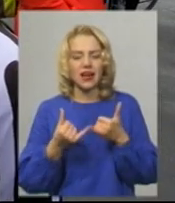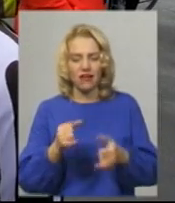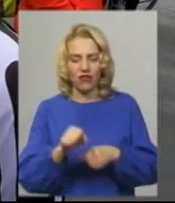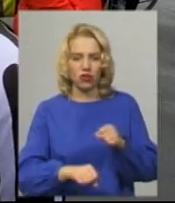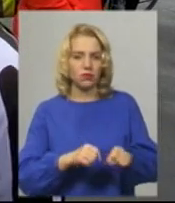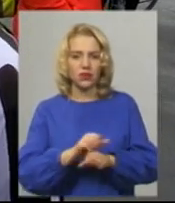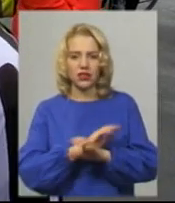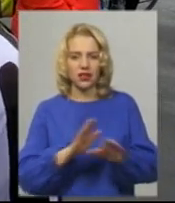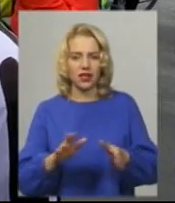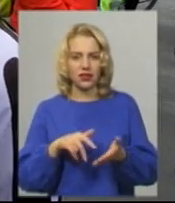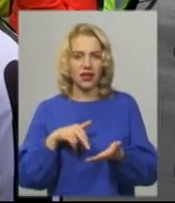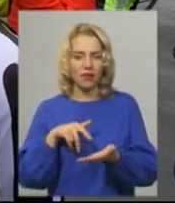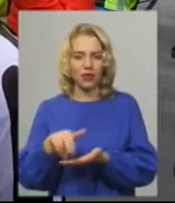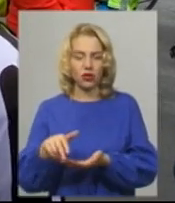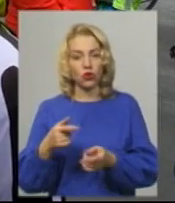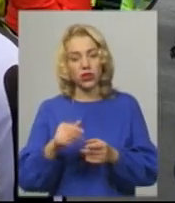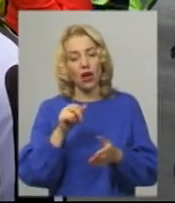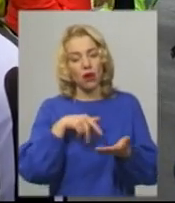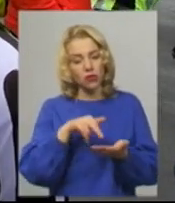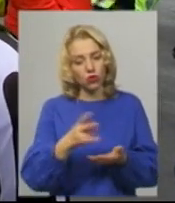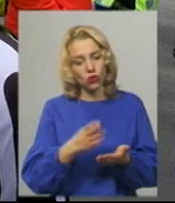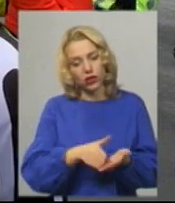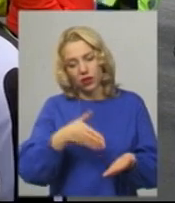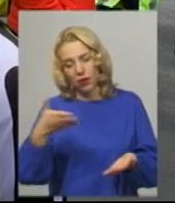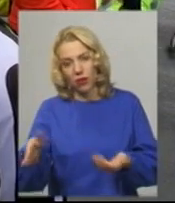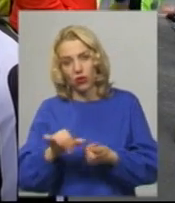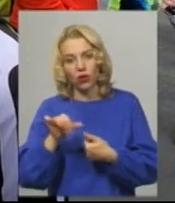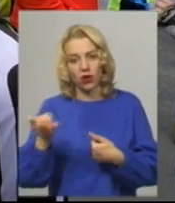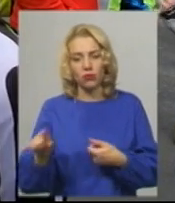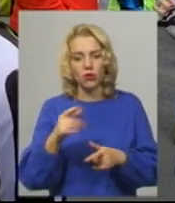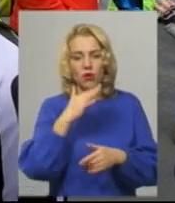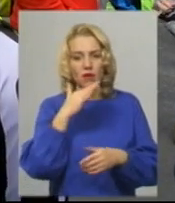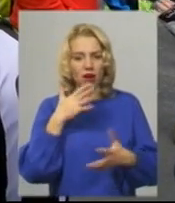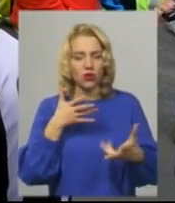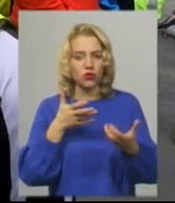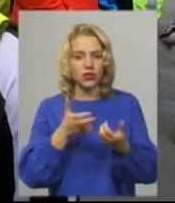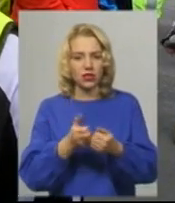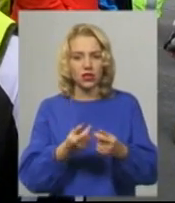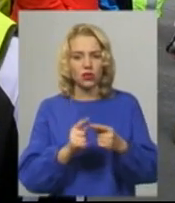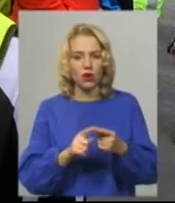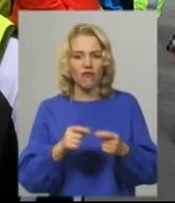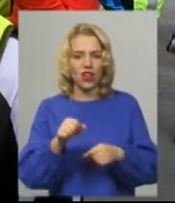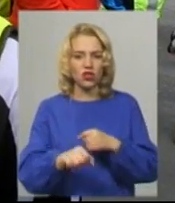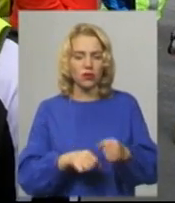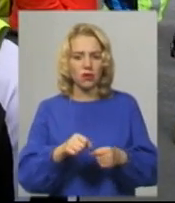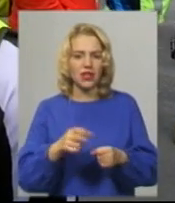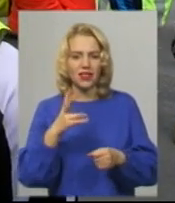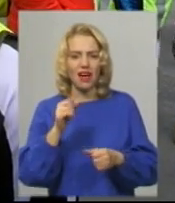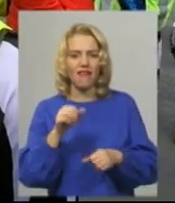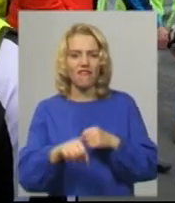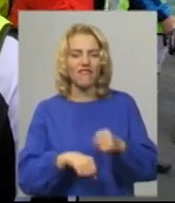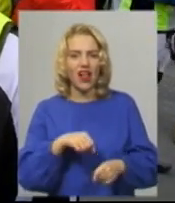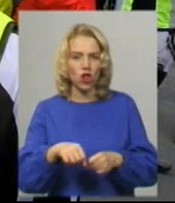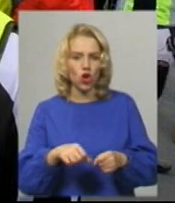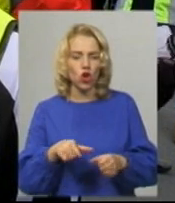пішоходи повинні рухатись по пішохідній частині, по тротуару. Тому що багато відбувається зіткнень велосипедистів з пішоходами саме на велодоріжках,